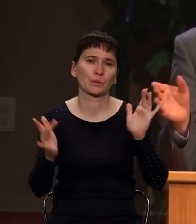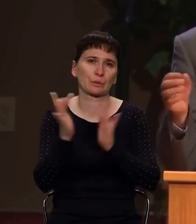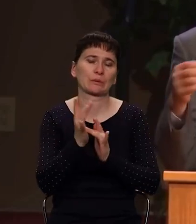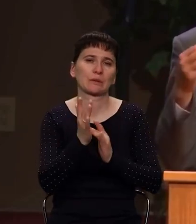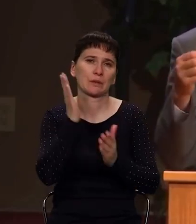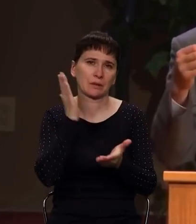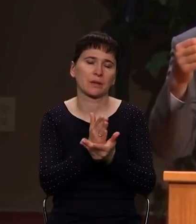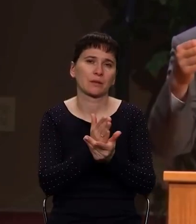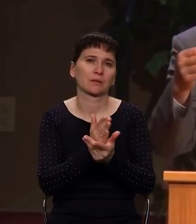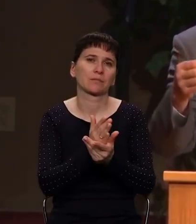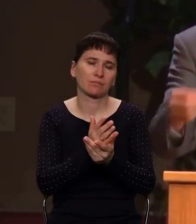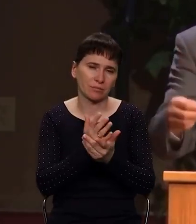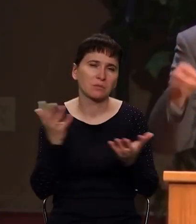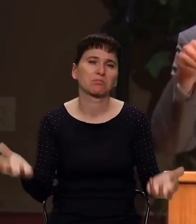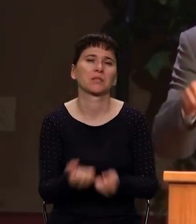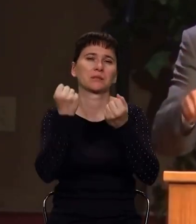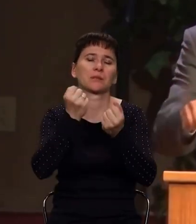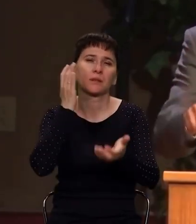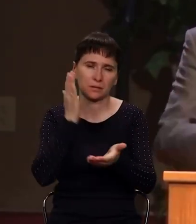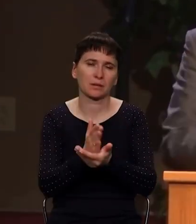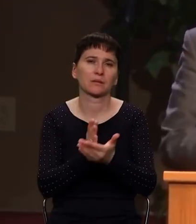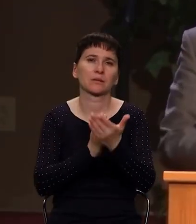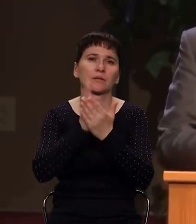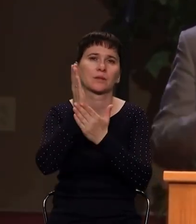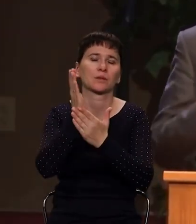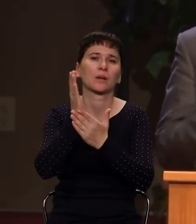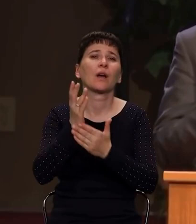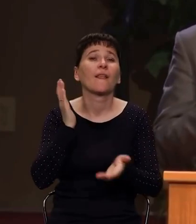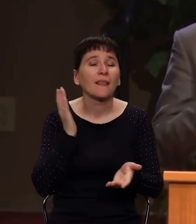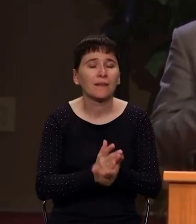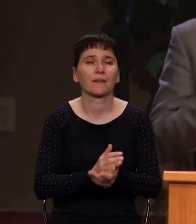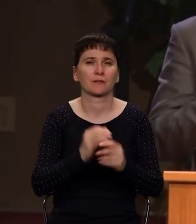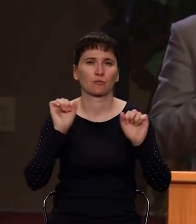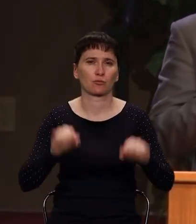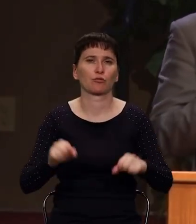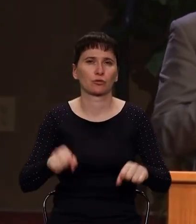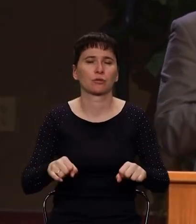Поэтому есть возможность, склоняясь на колени, к Нему приходить и сказать, Боже,